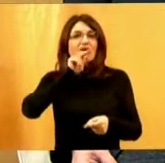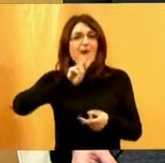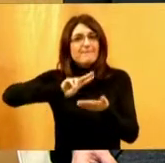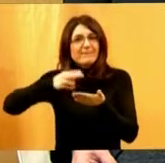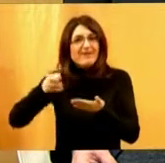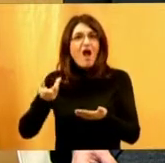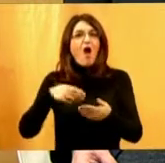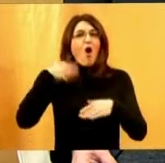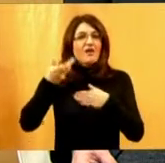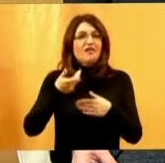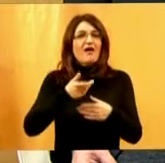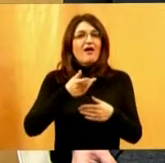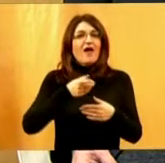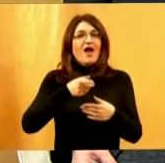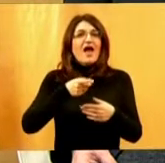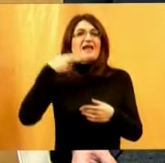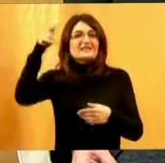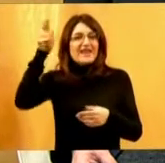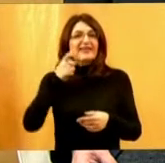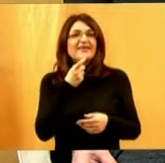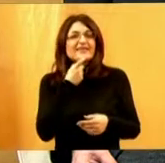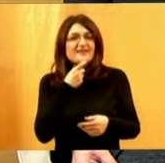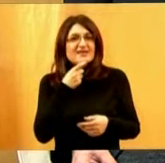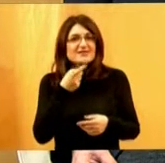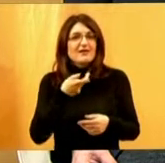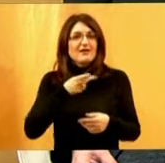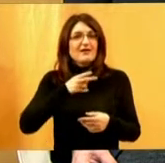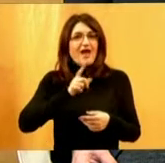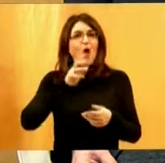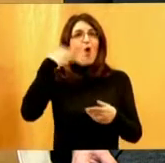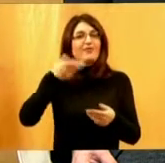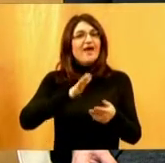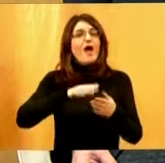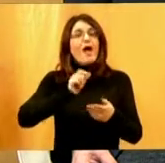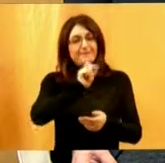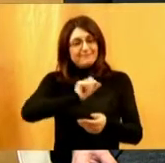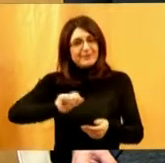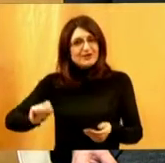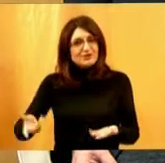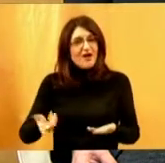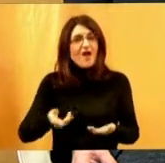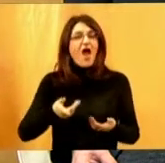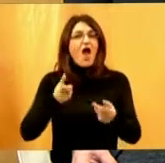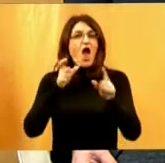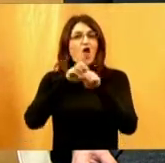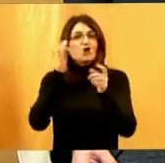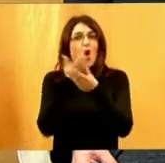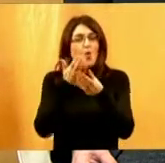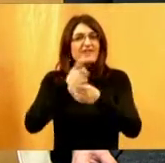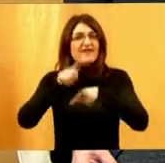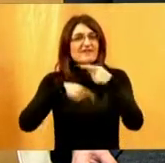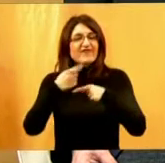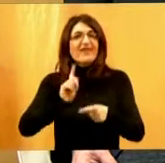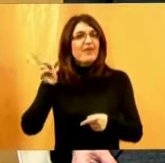drugi dio, ne znam, ide ili na nekom drugom stranom jeziku pa ide titlom, a onda cijeli dokumentarni film nije